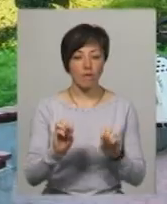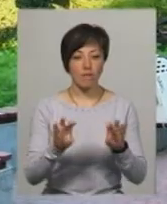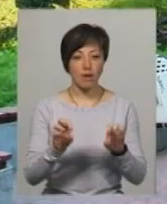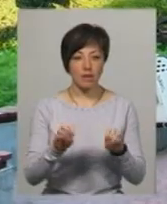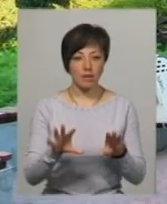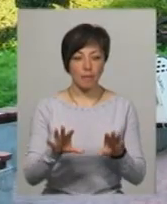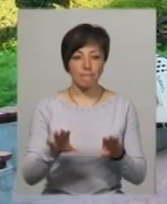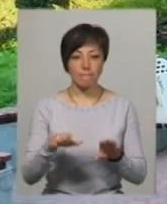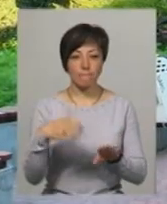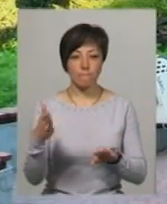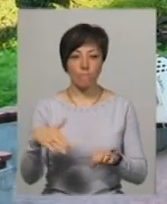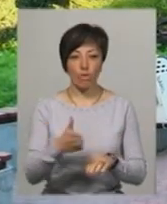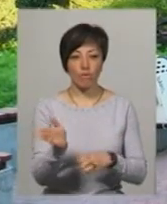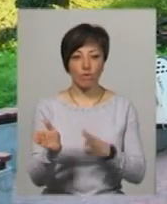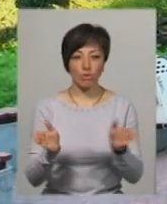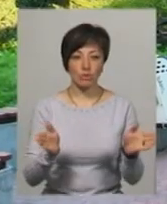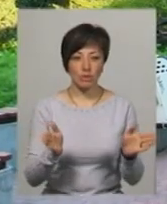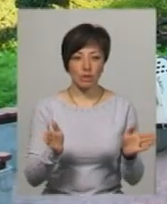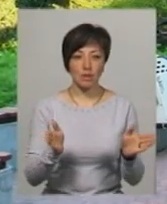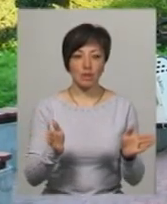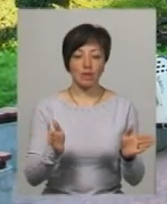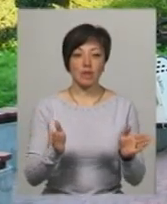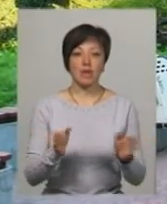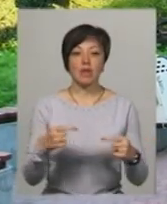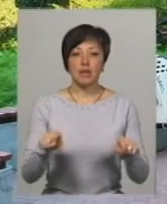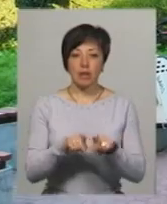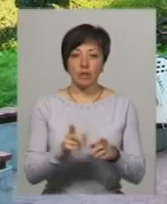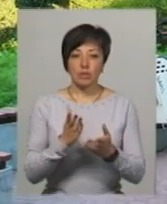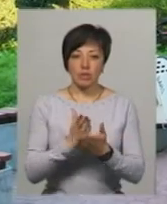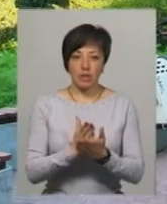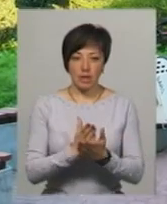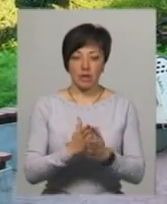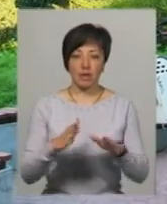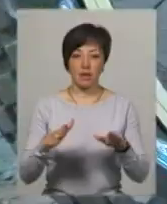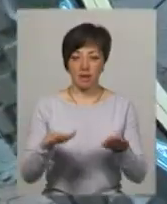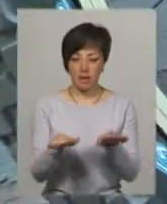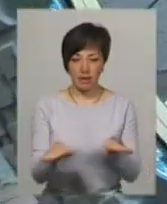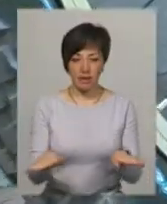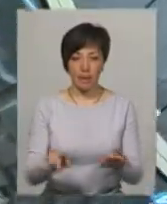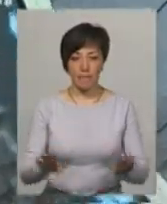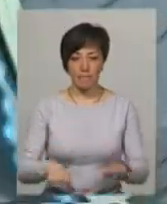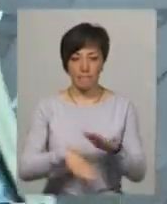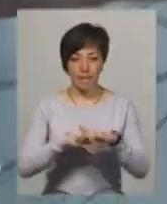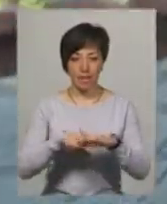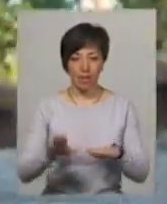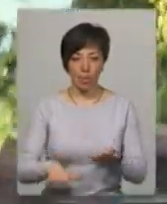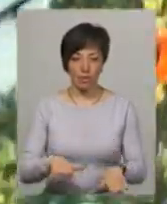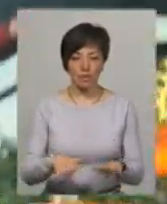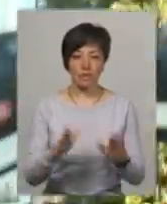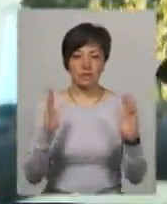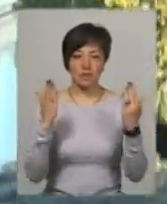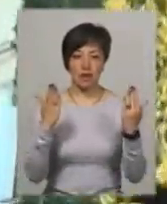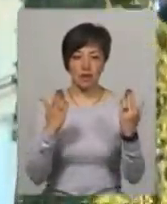сигнали повороту, і задній стоп-сигнал, також є крила, повинна бути ще подножка, зеркала,